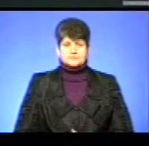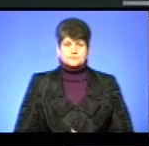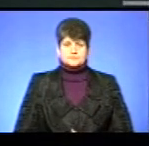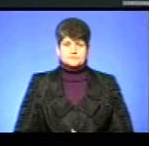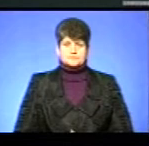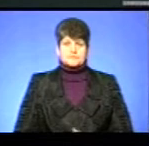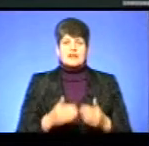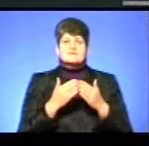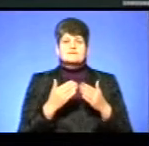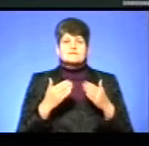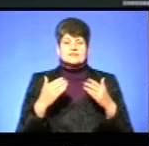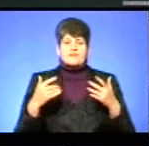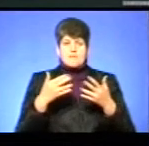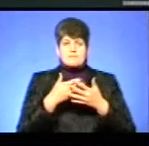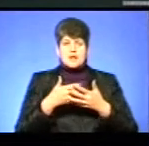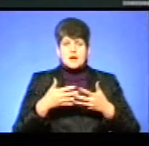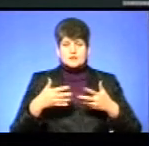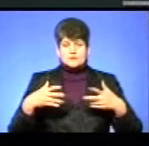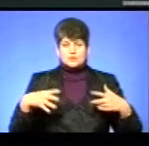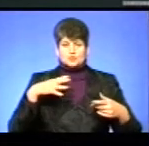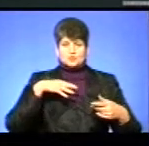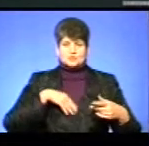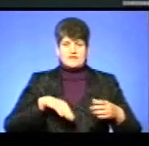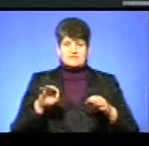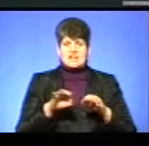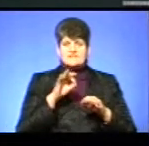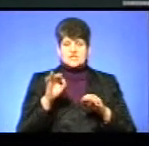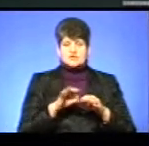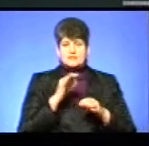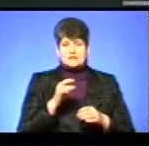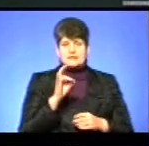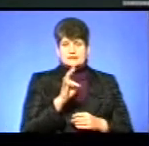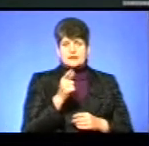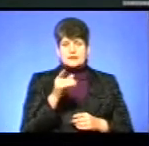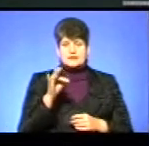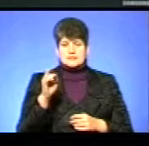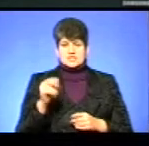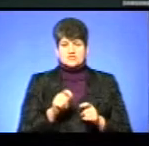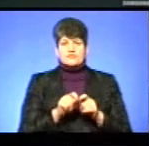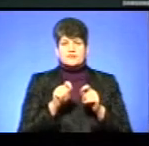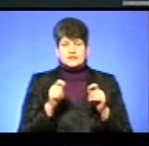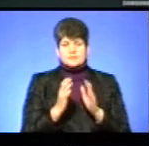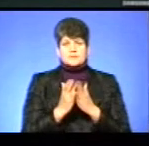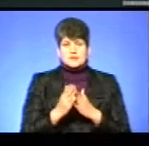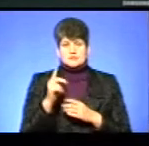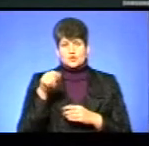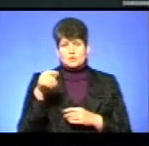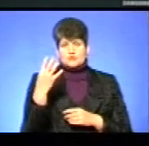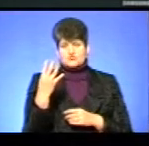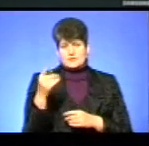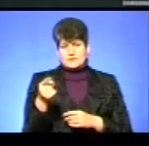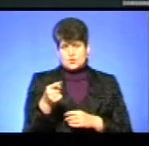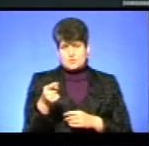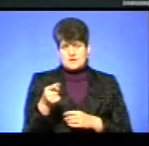Виставку мережево-душевних вишиванок Наталії Грицишин з Теребовлі відкрили в бібліотеці номер 4 для дорослих у Тернополі.